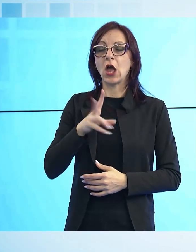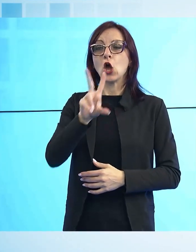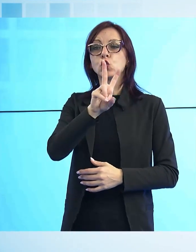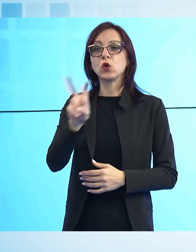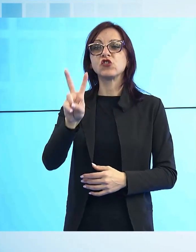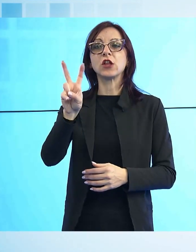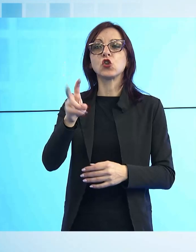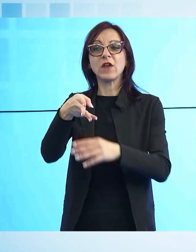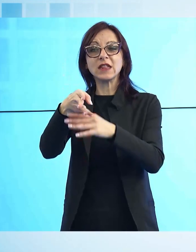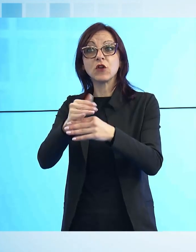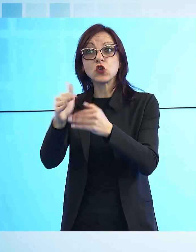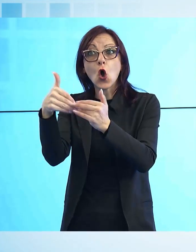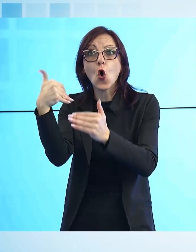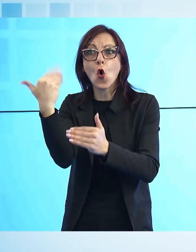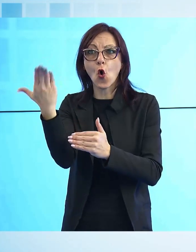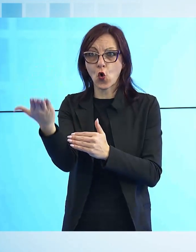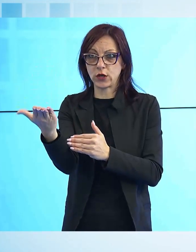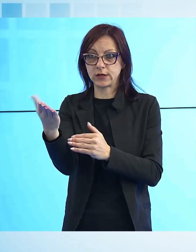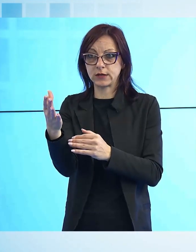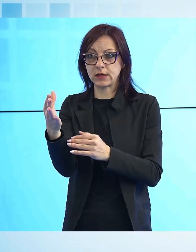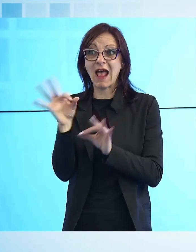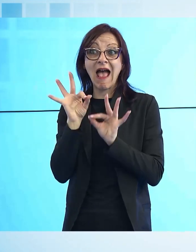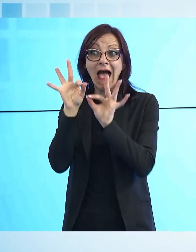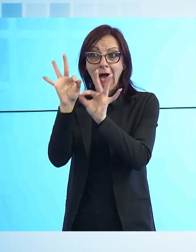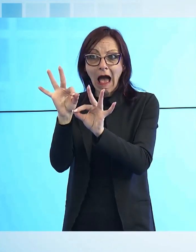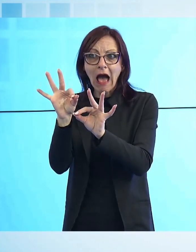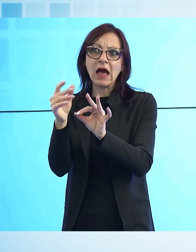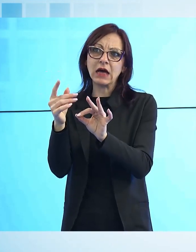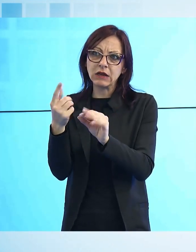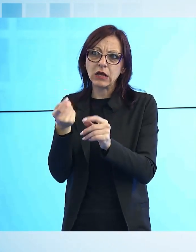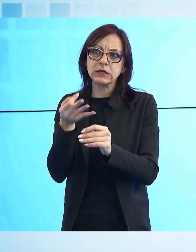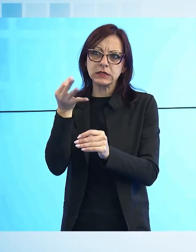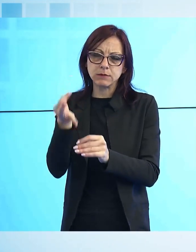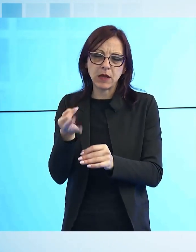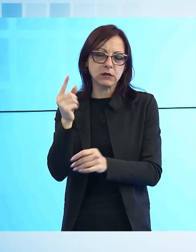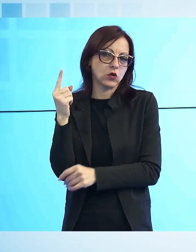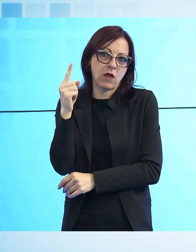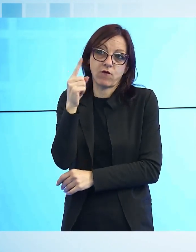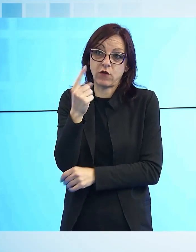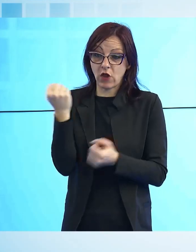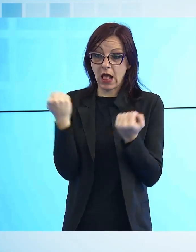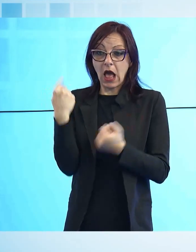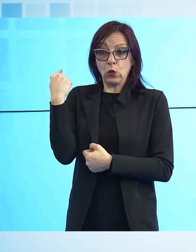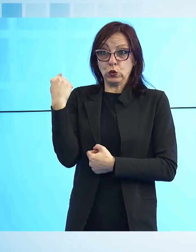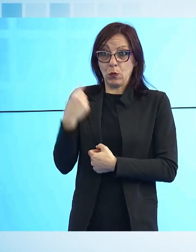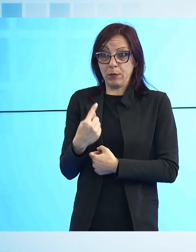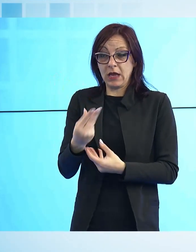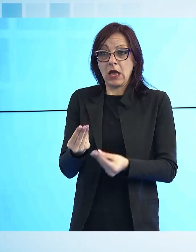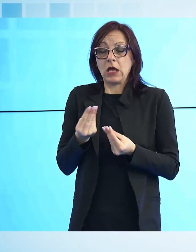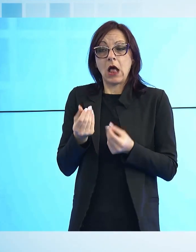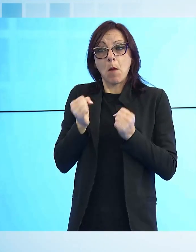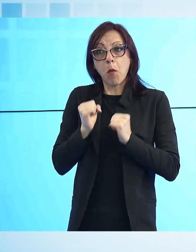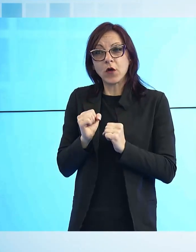che raggiungerle a volte è difficoltoso. Questi veicoli ci metteranno nella condizione di